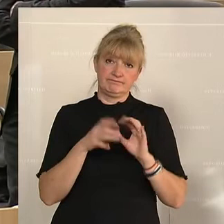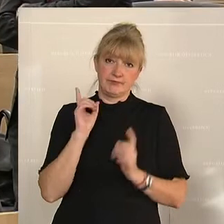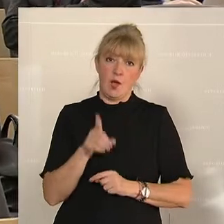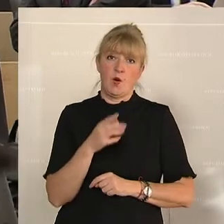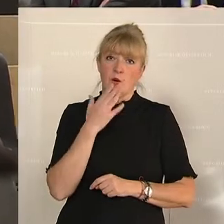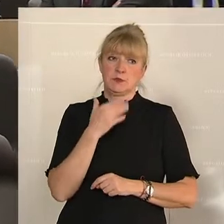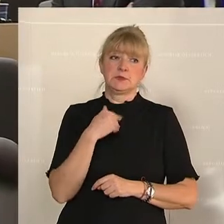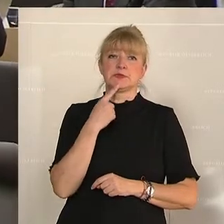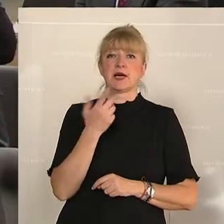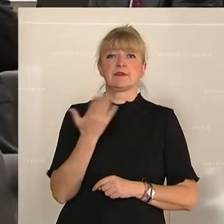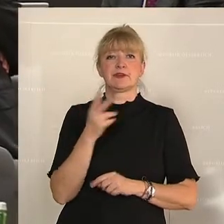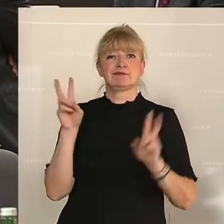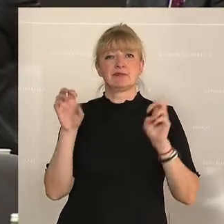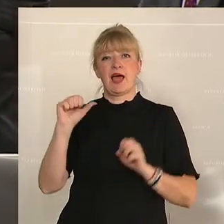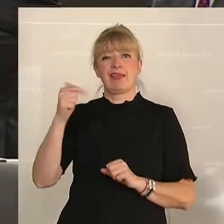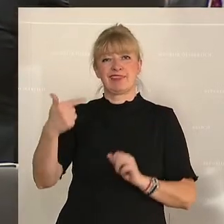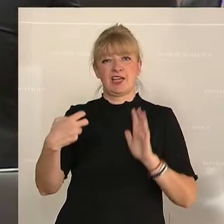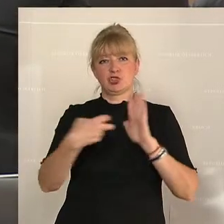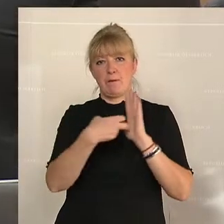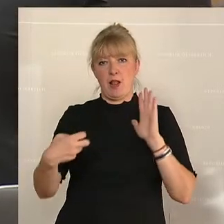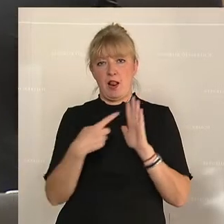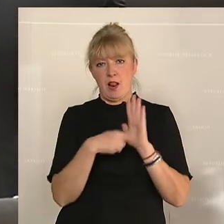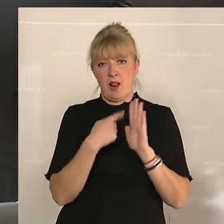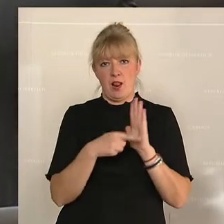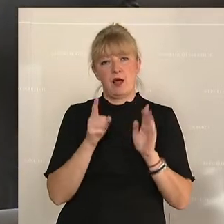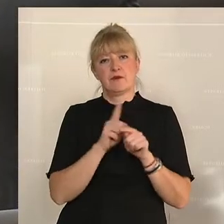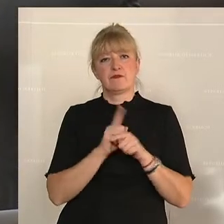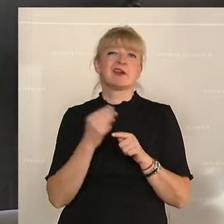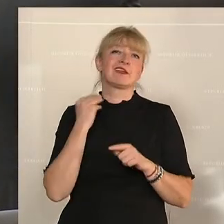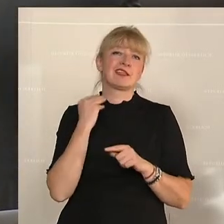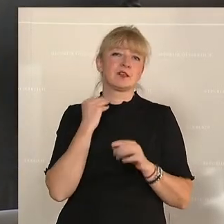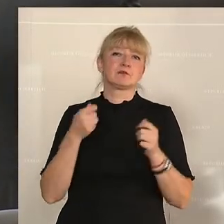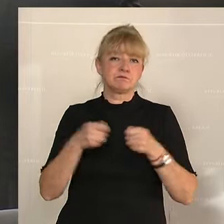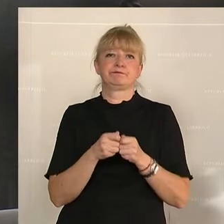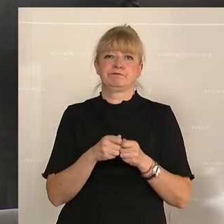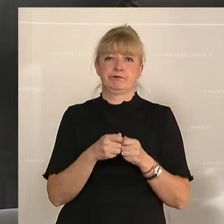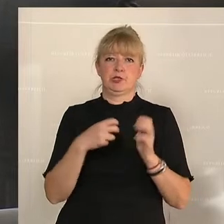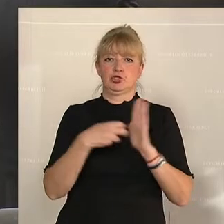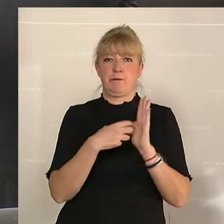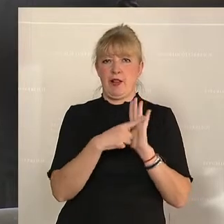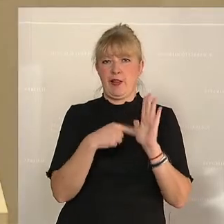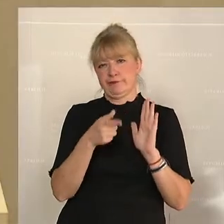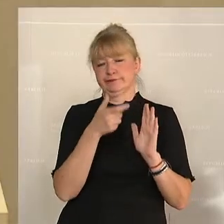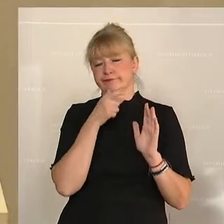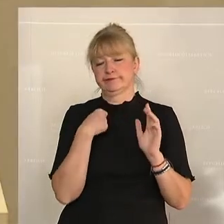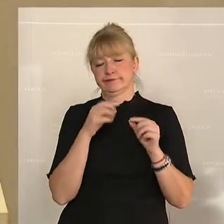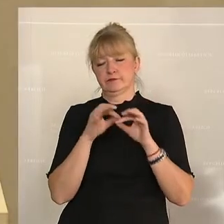den sogenannten AT-Stempel, den Genusstauglichkeitsstempel ansprechen.